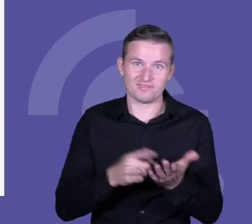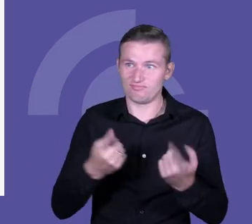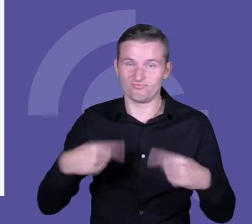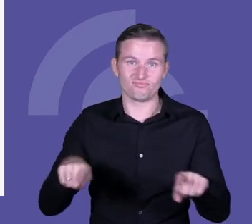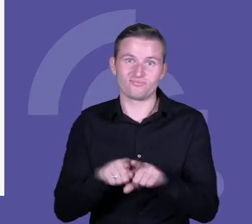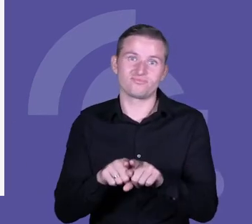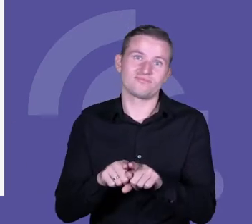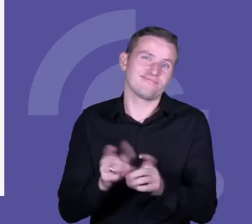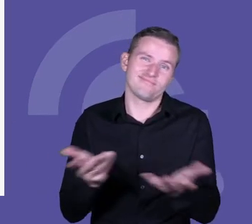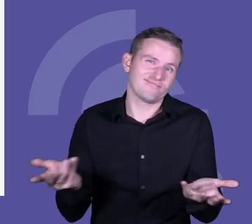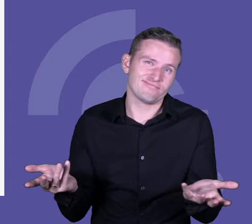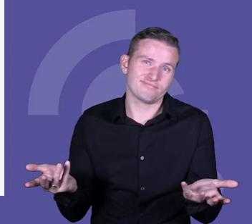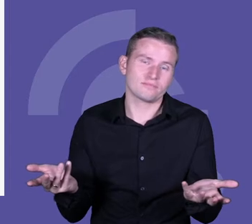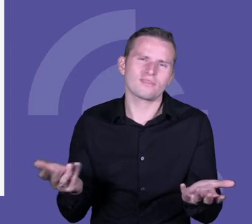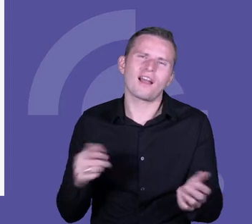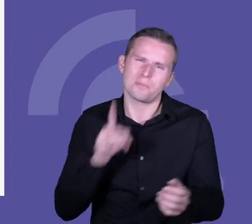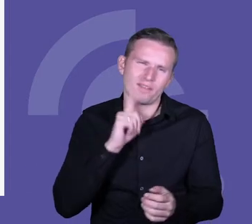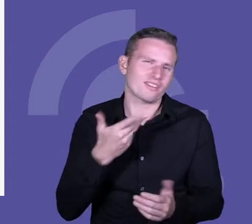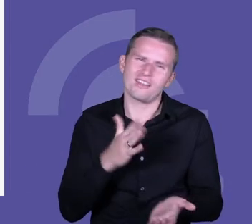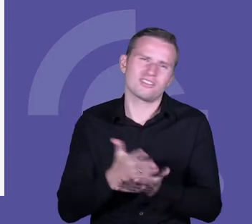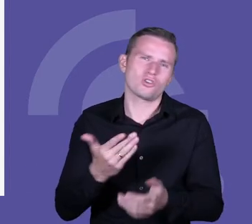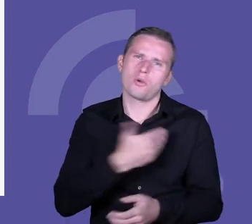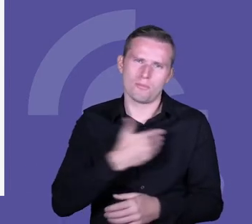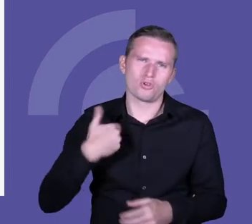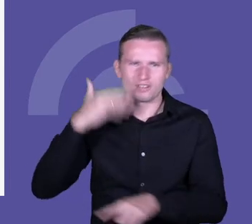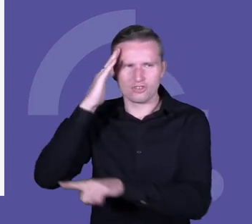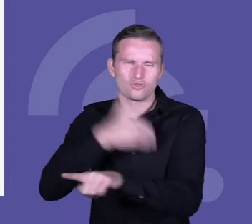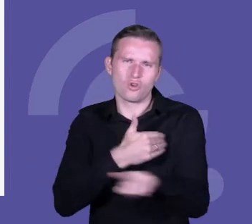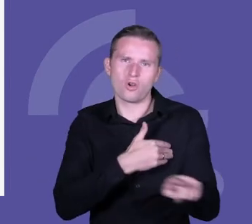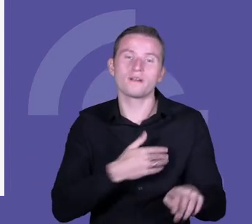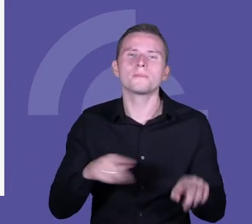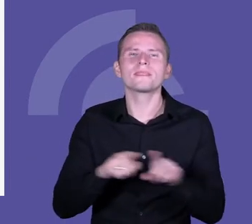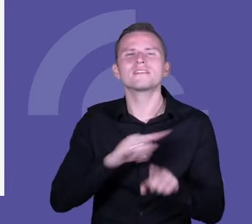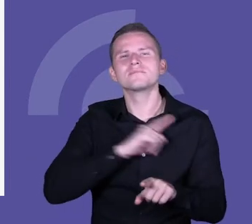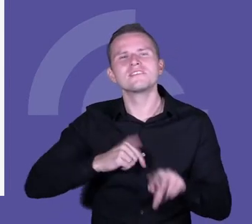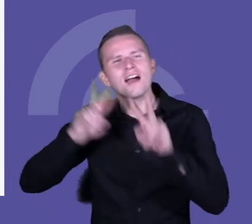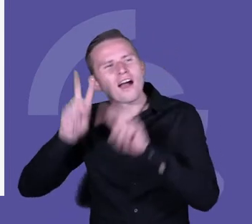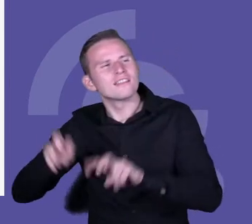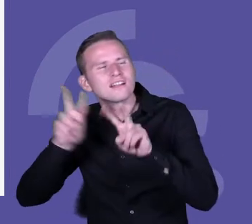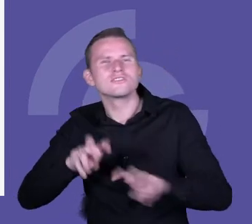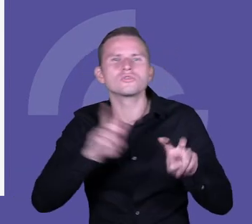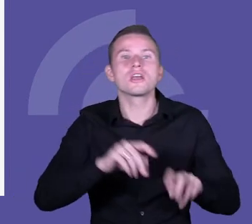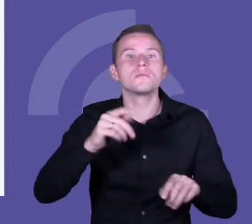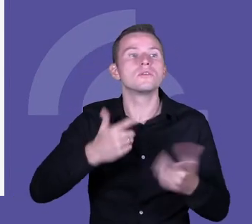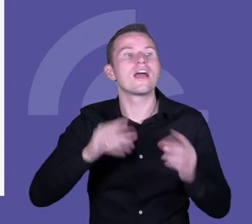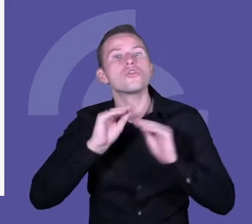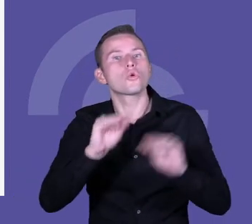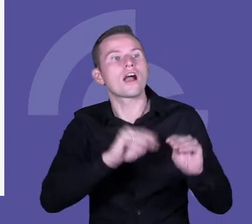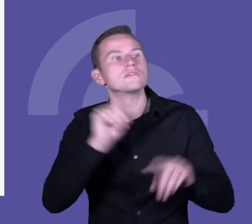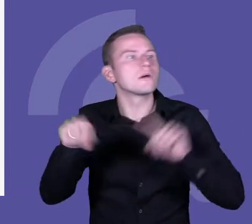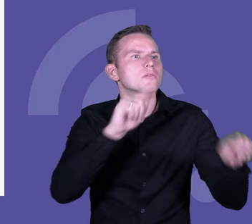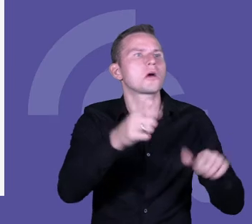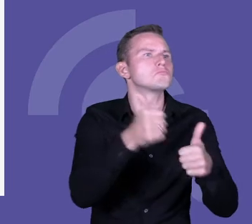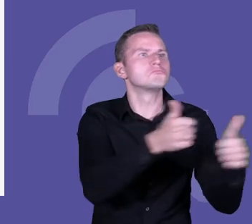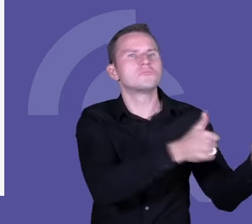dotyczy tylko polskiej szkoły, choć zawsze tak analizujemy często edukację, że wszędzie dobrze, gdzie nas nie ma. chciałbym też